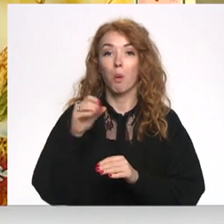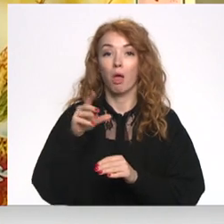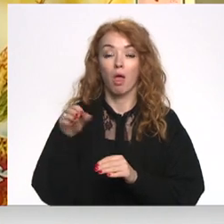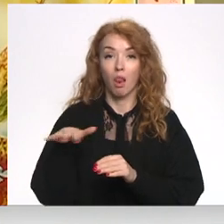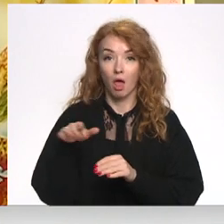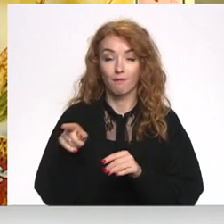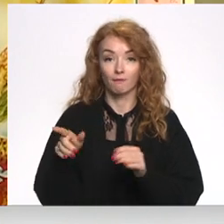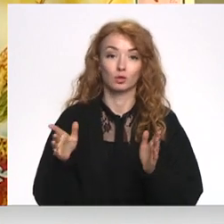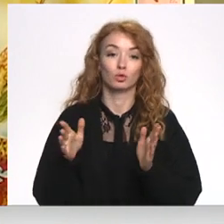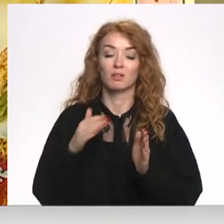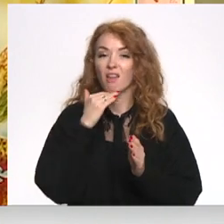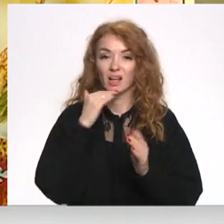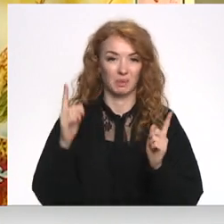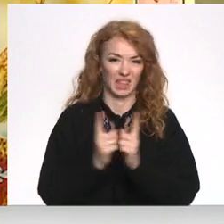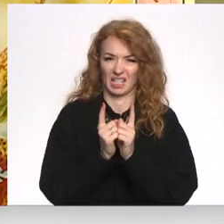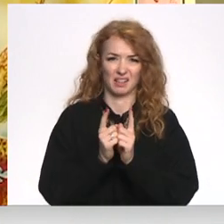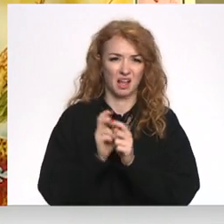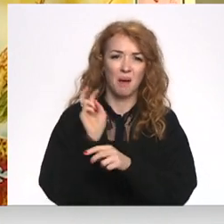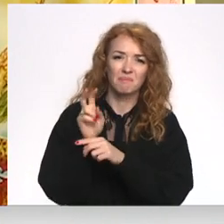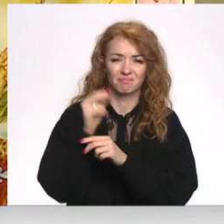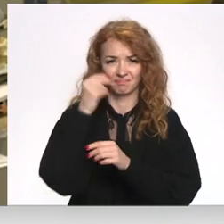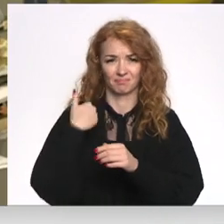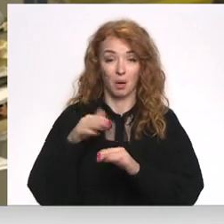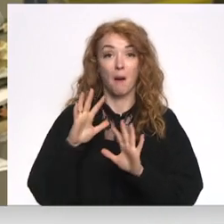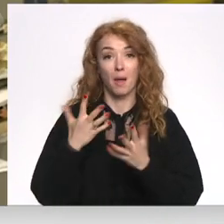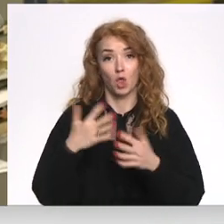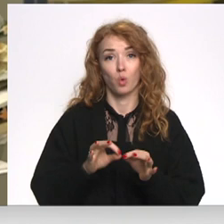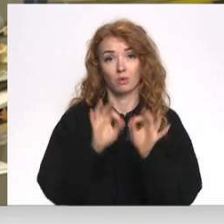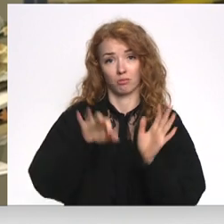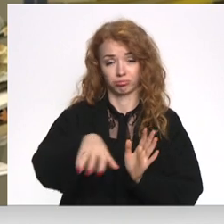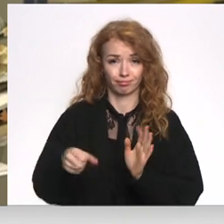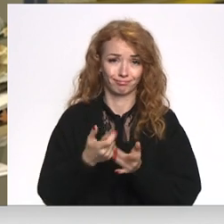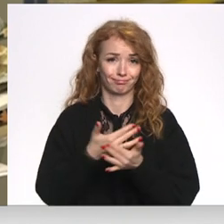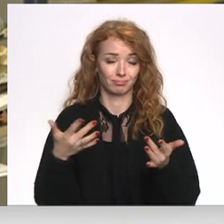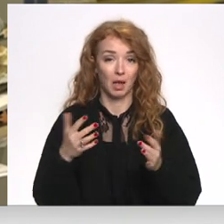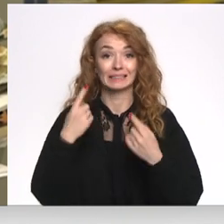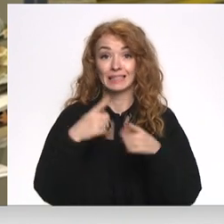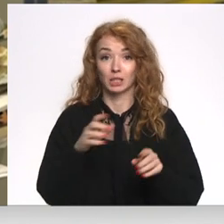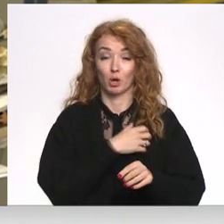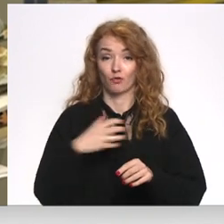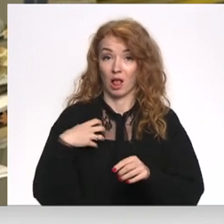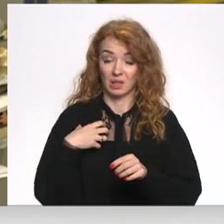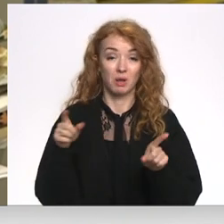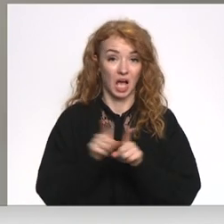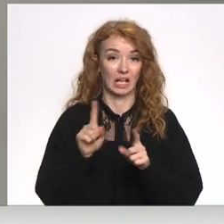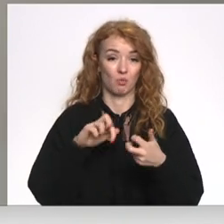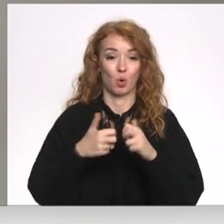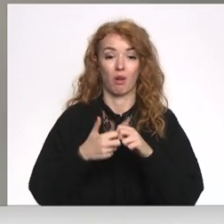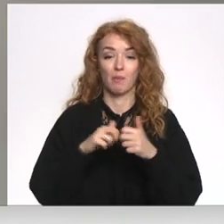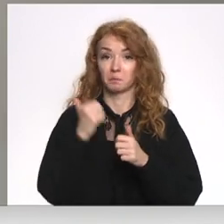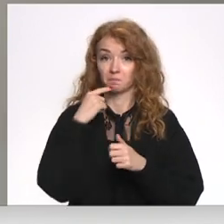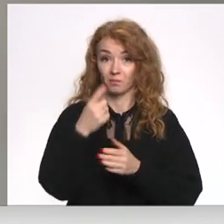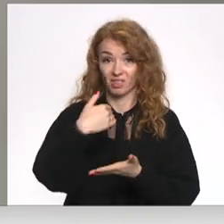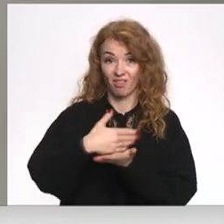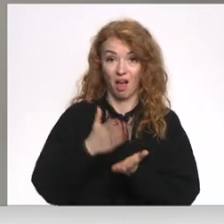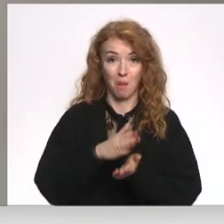ar pāraudzinātājiem tikties pat nedomājot, toties pastrādājas zādzības. Taču arī citās pašvaldībās ar šiem bērniem neiet viegli. Ir daļa